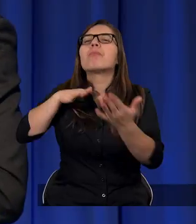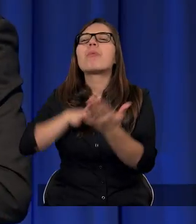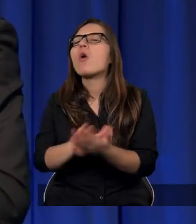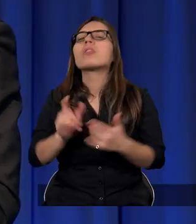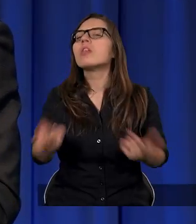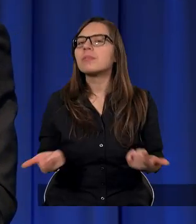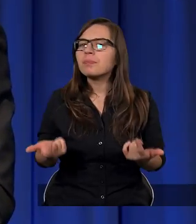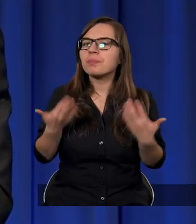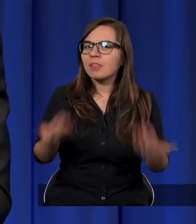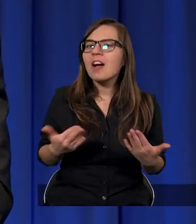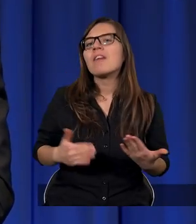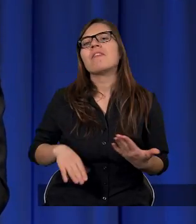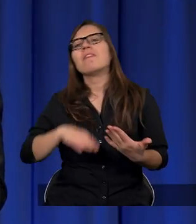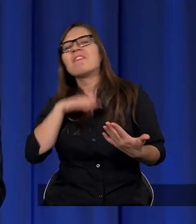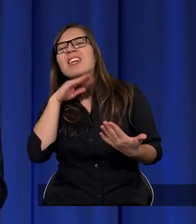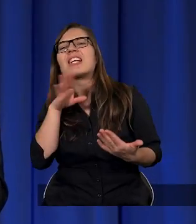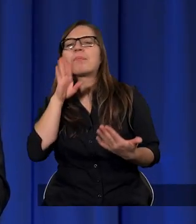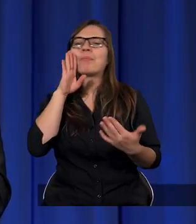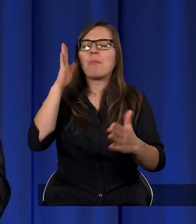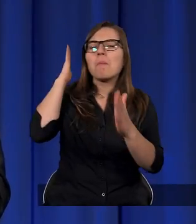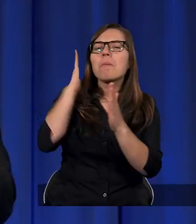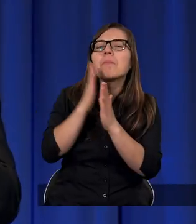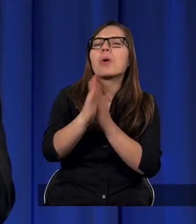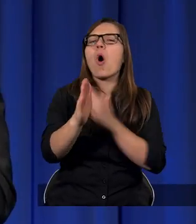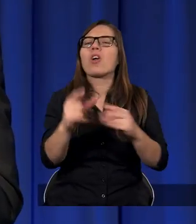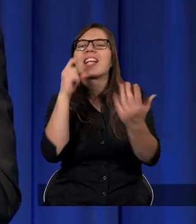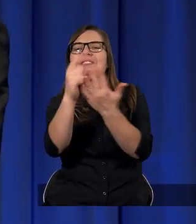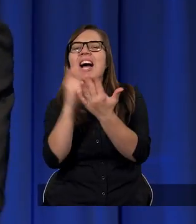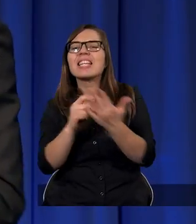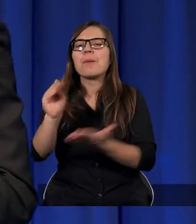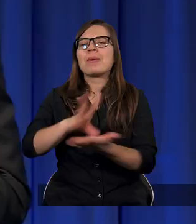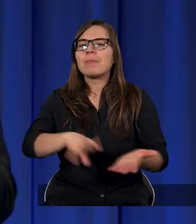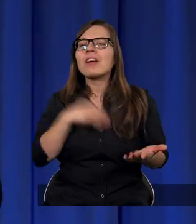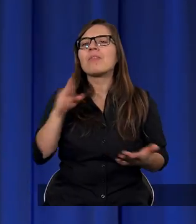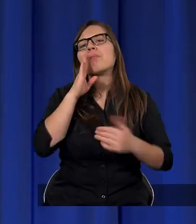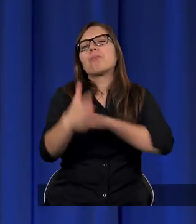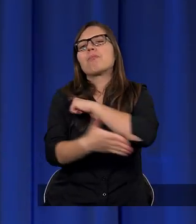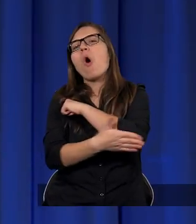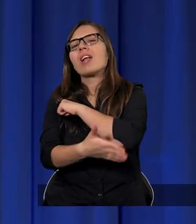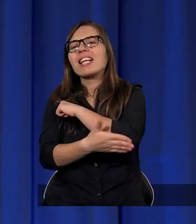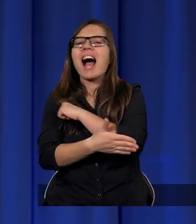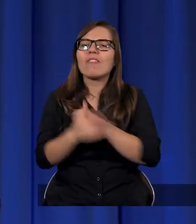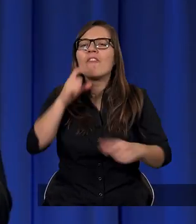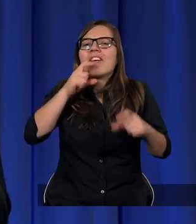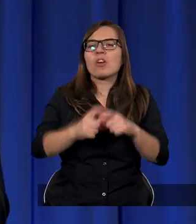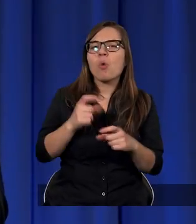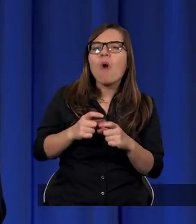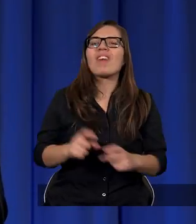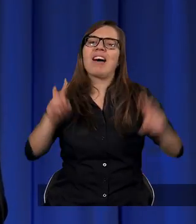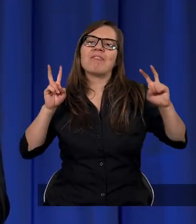że wystarczy jakiś prosty zestaw wersetów, nazwijmy je podstawowymi, podstawowe wersety